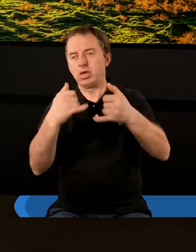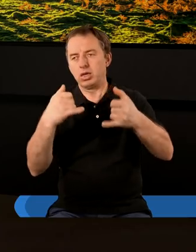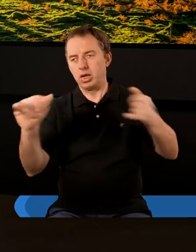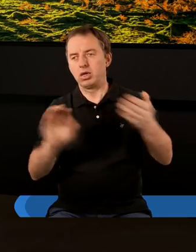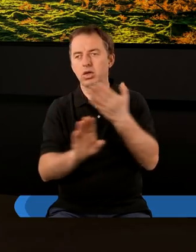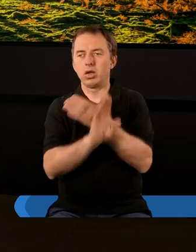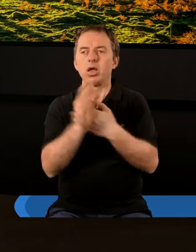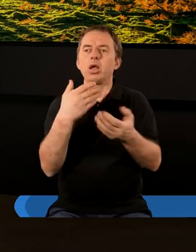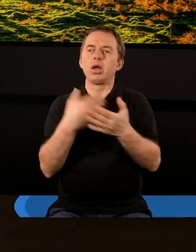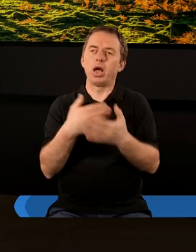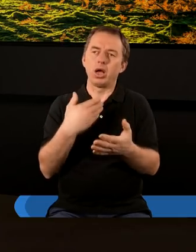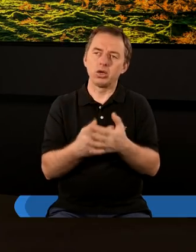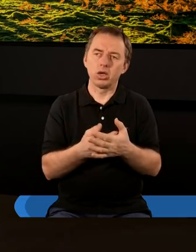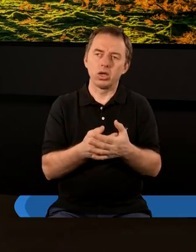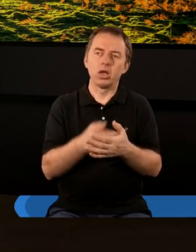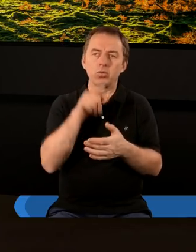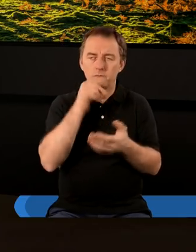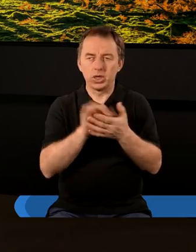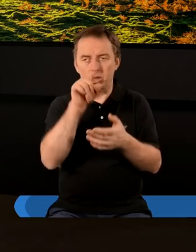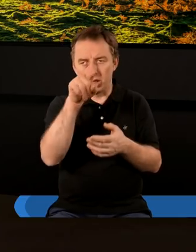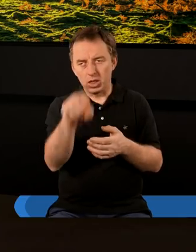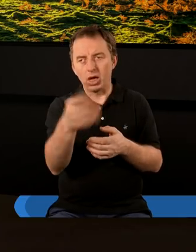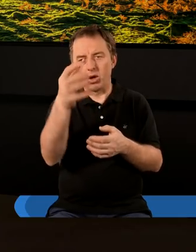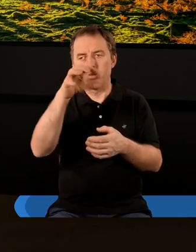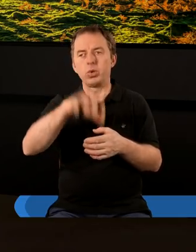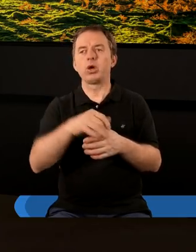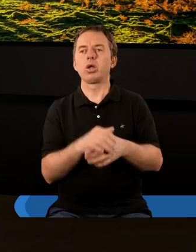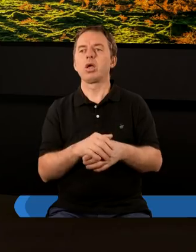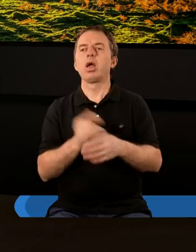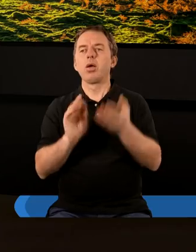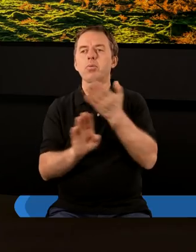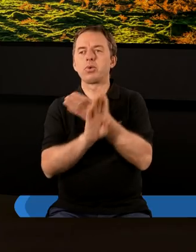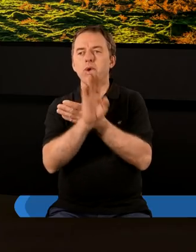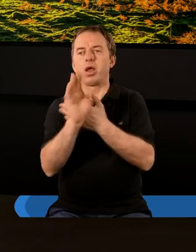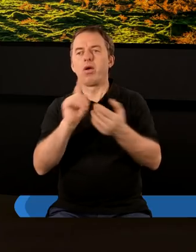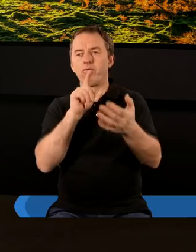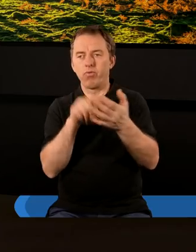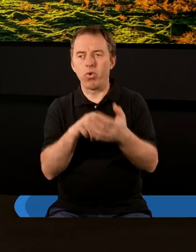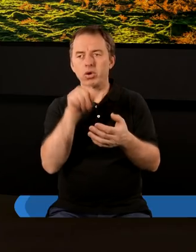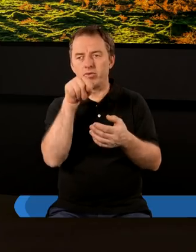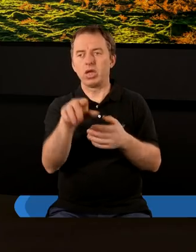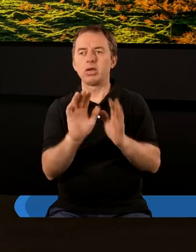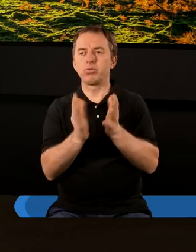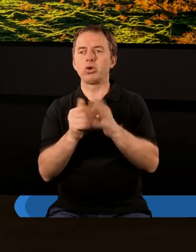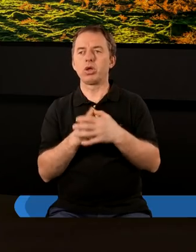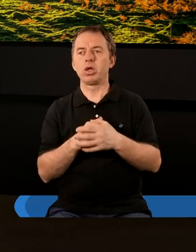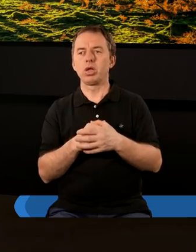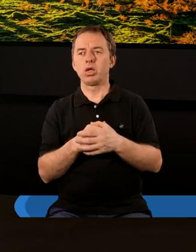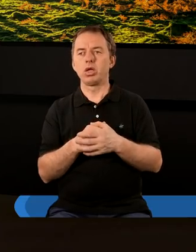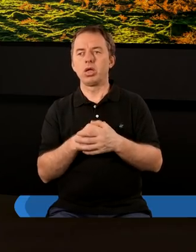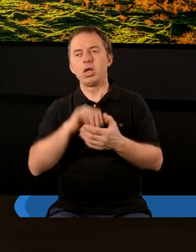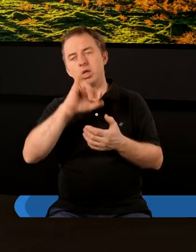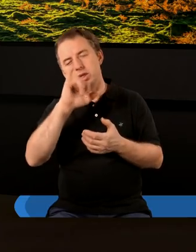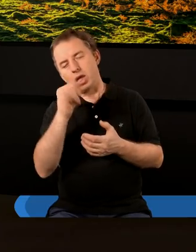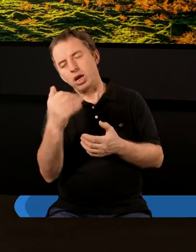inaczej. Dlaczego pisząc do tego zboru, przedstawia się właśnie w taki sposób i